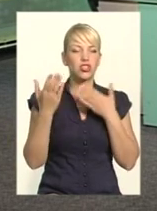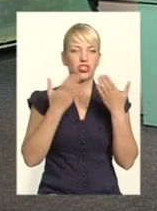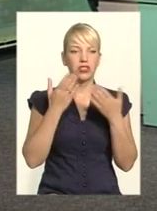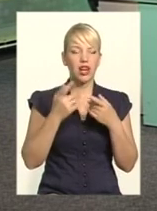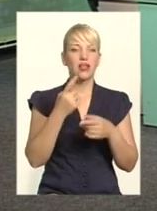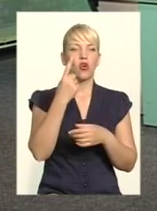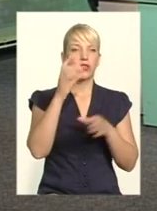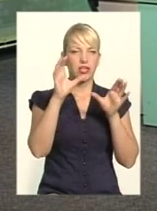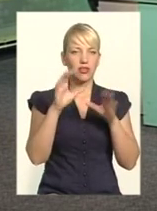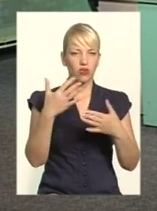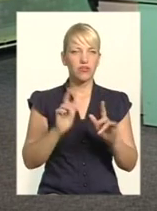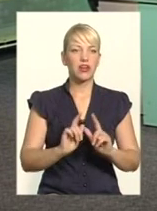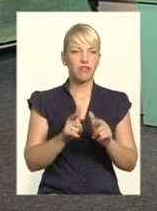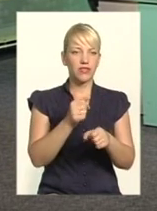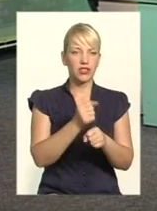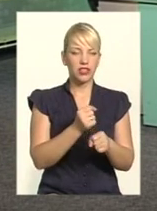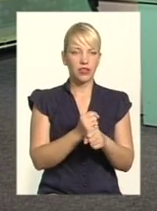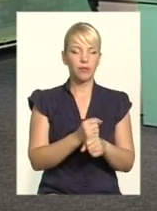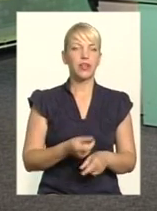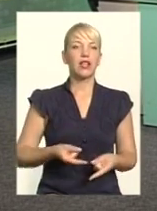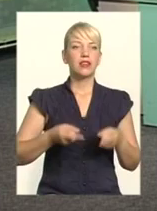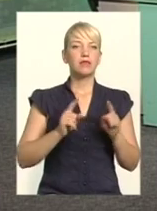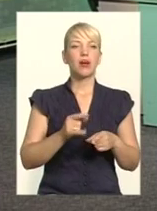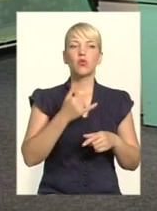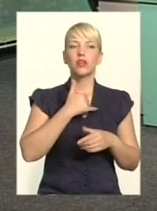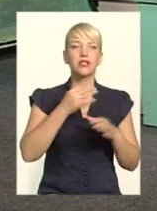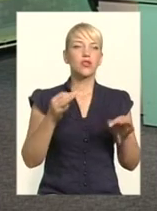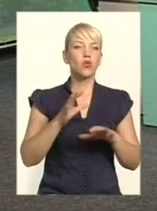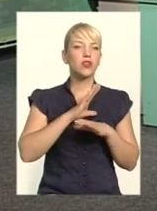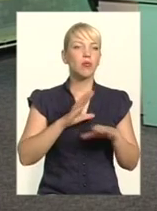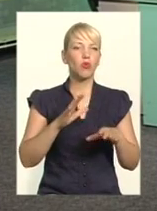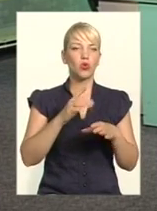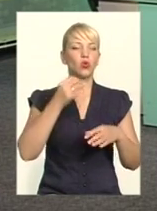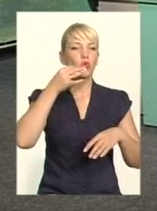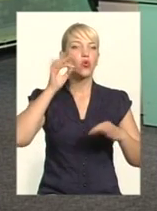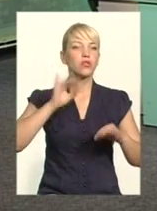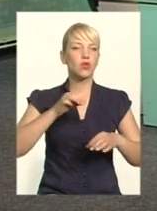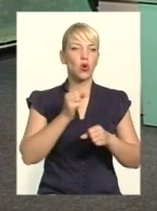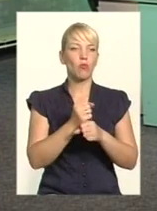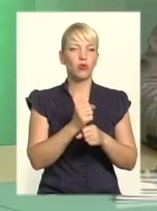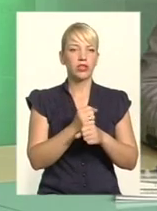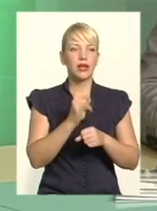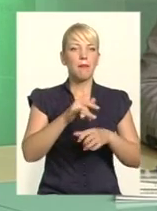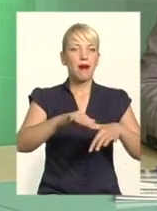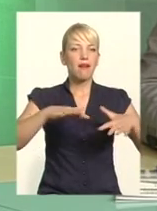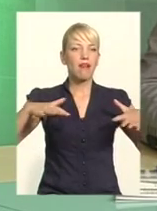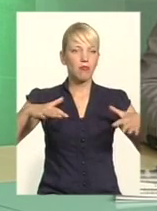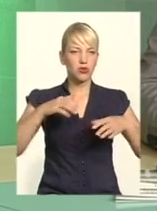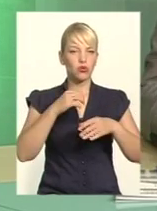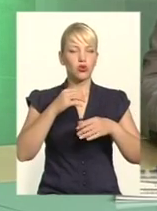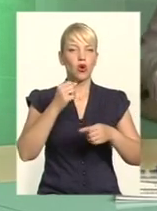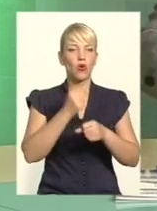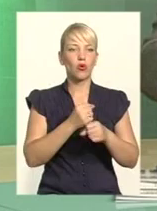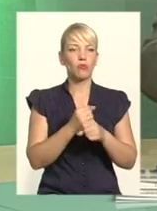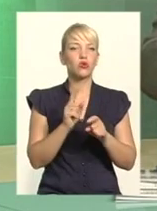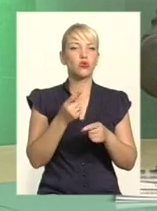Тому що ми, насправді, в нас ж не було досвіду парламентської роботи. Ми, люди трошки з іншим світоглядом, і тут ми прийшли в політику чому?